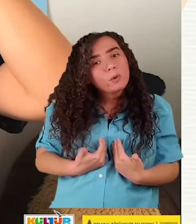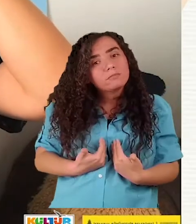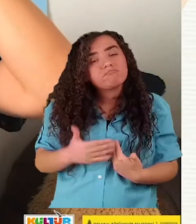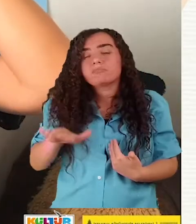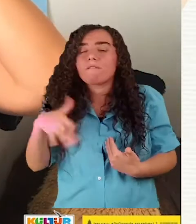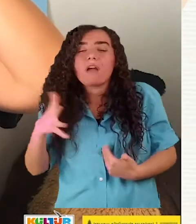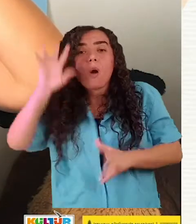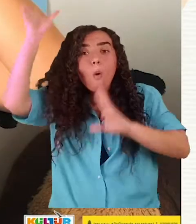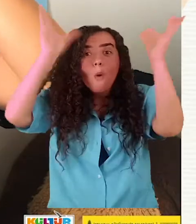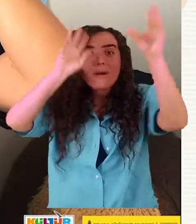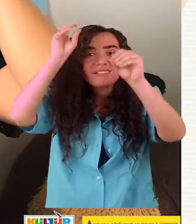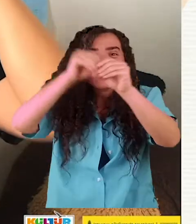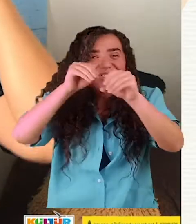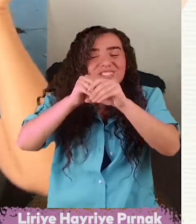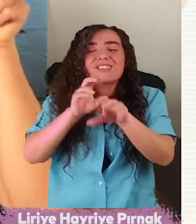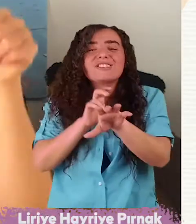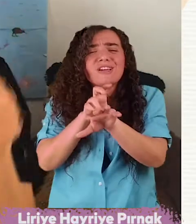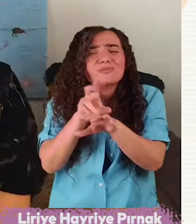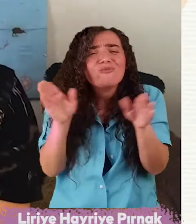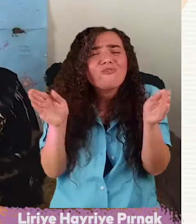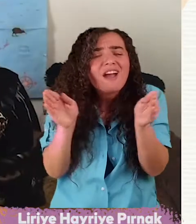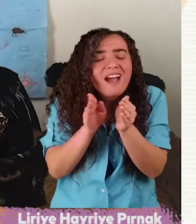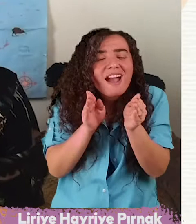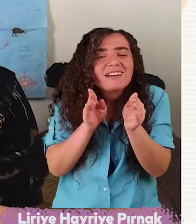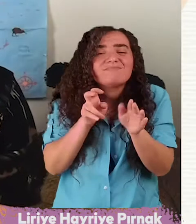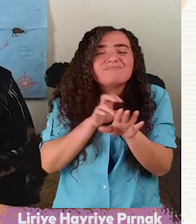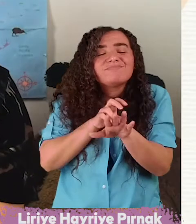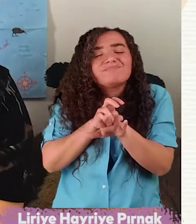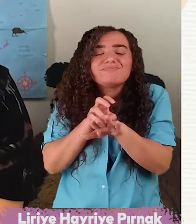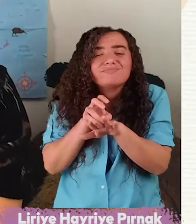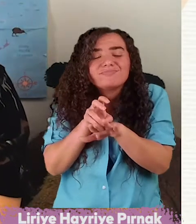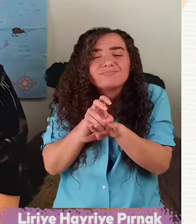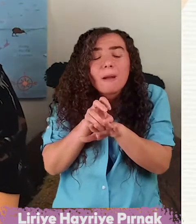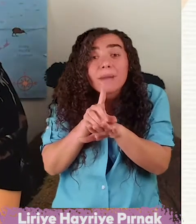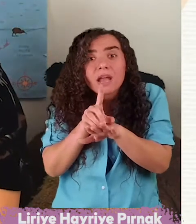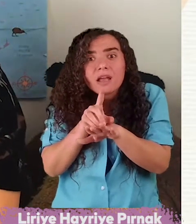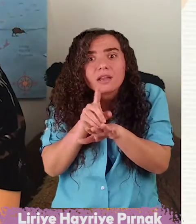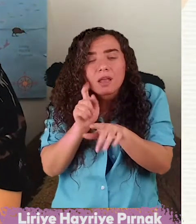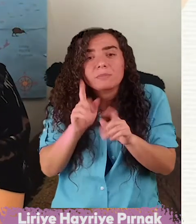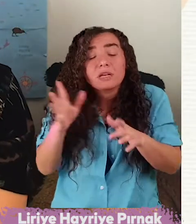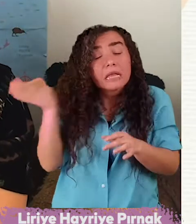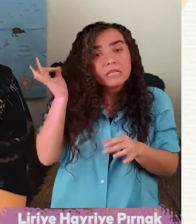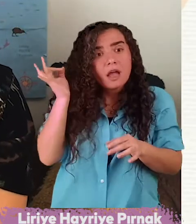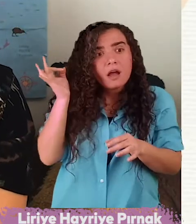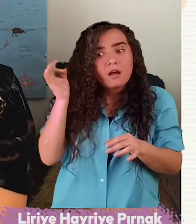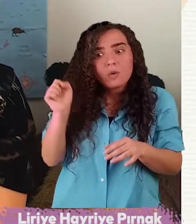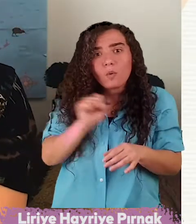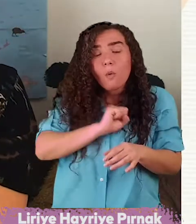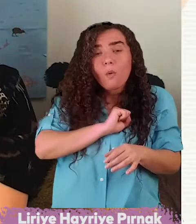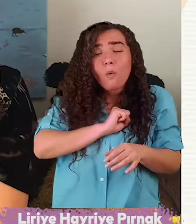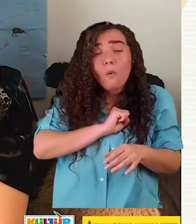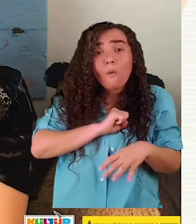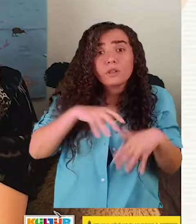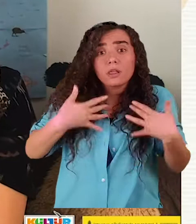antenlerinden birine diye aşsa onun sesinden bile etkiledip günlerce titreyebilirlermiş. Ya da sonbaharda